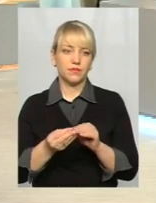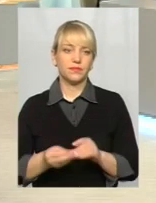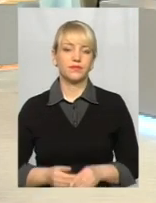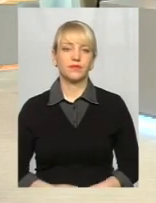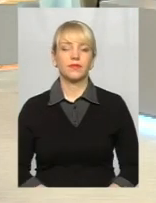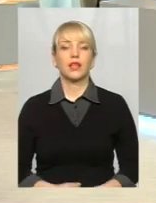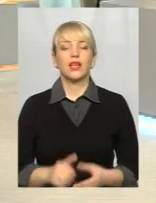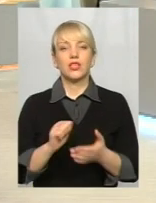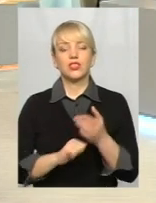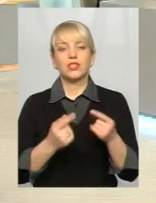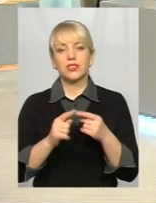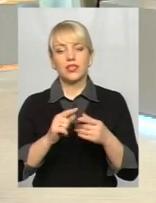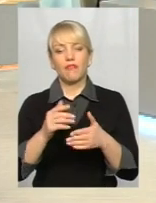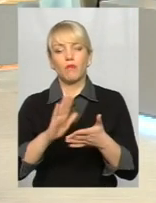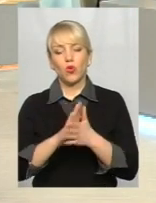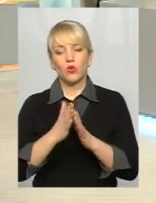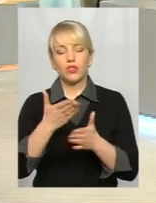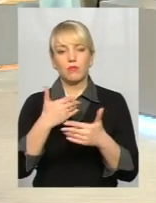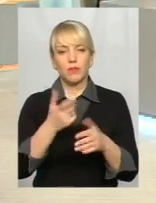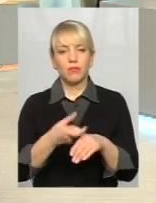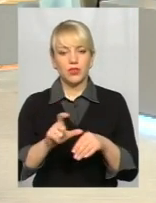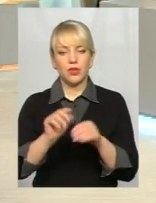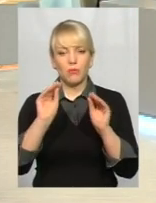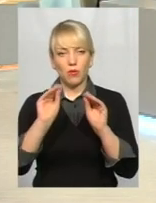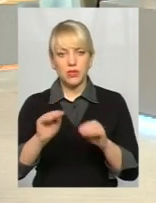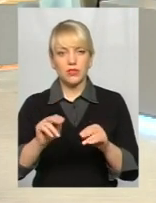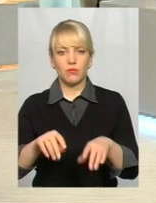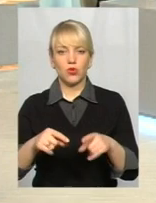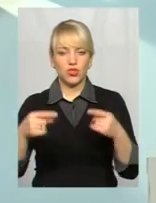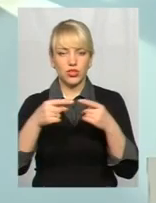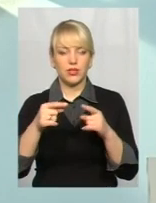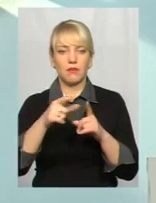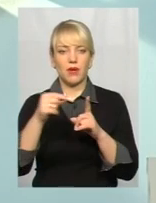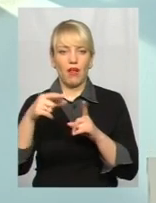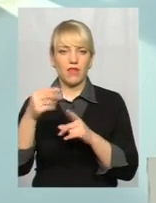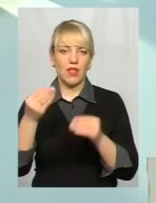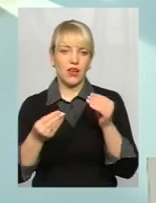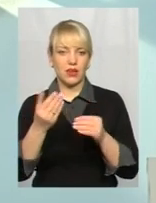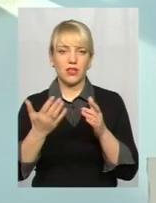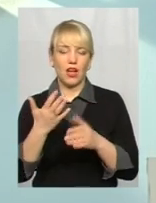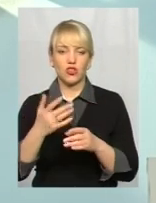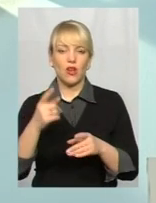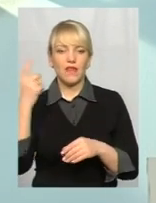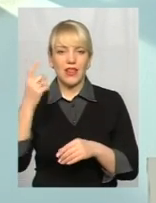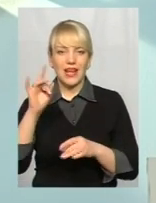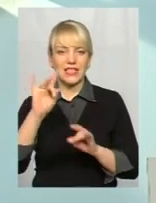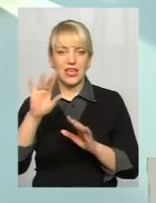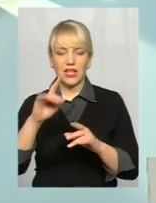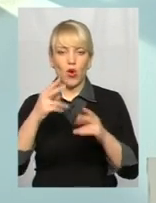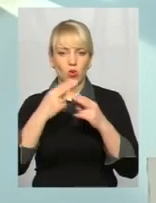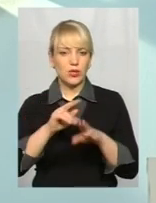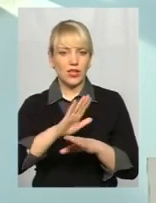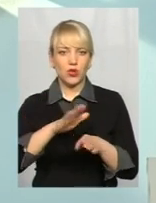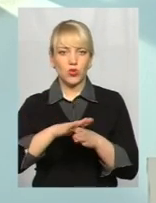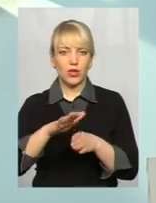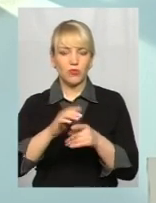стані. Через то в положенні ми більше фактично прописуємо чіткі правила гри. Якщо власники рекламних конструкцій не дотримуються цих